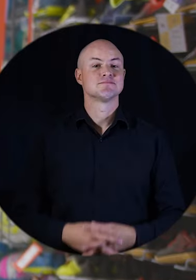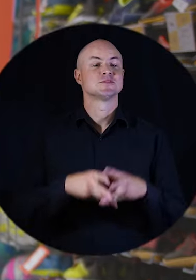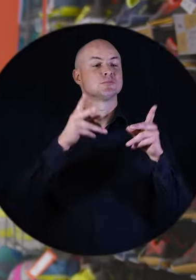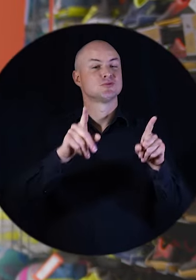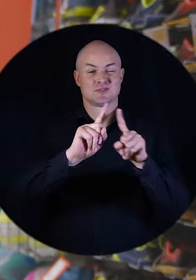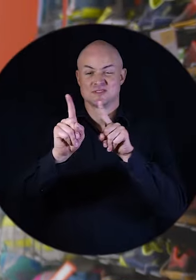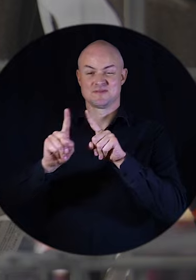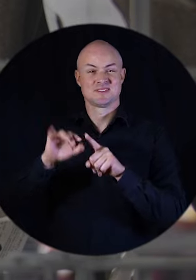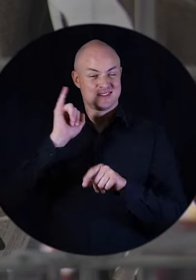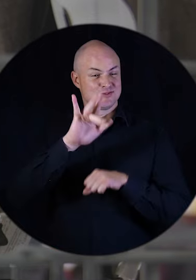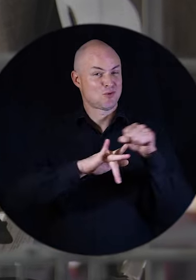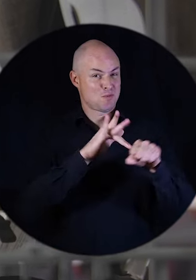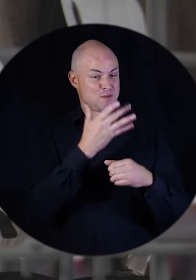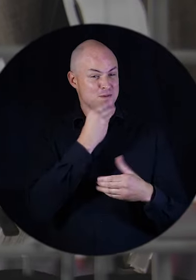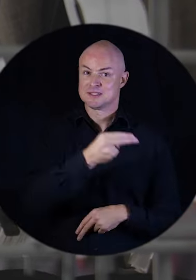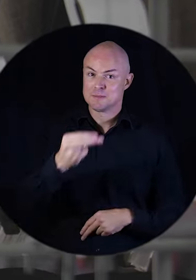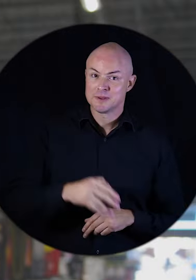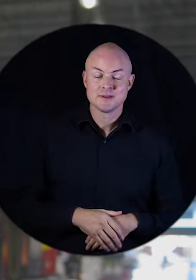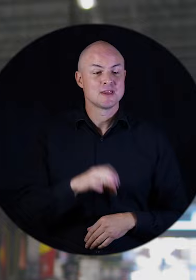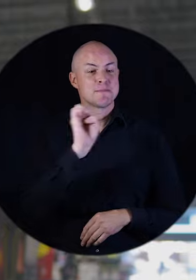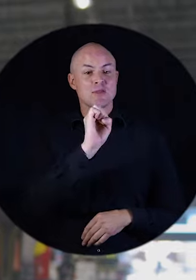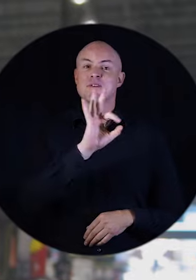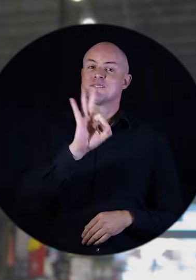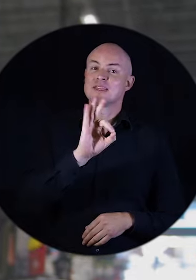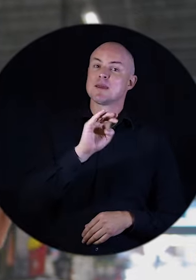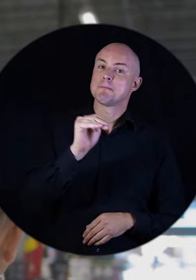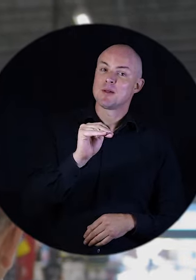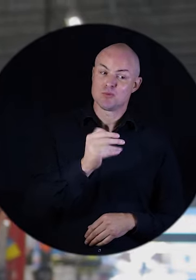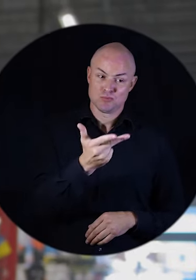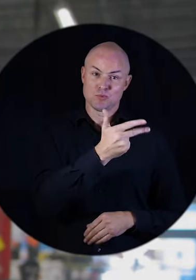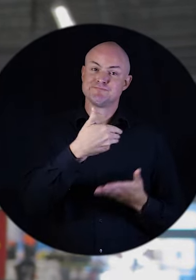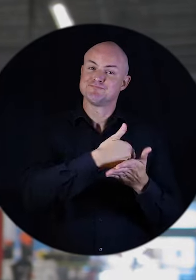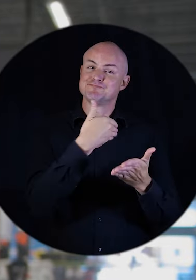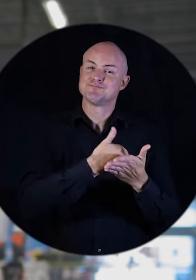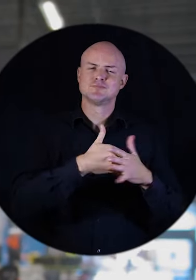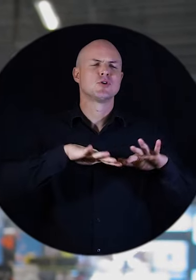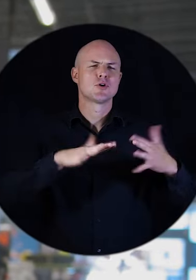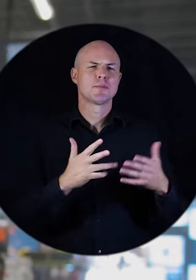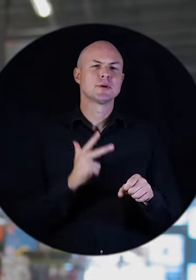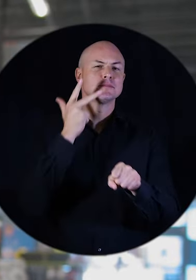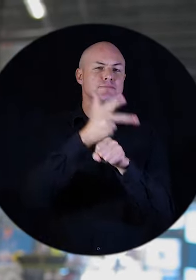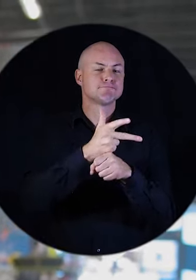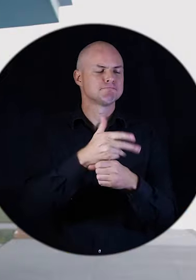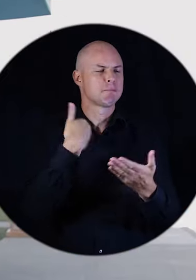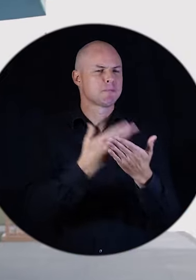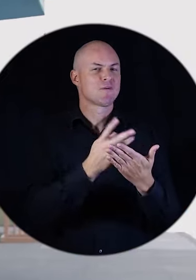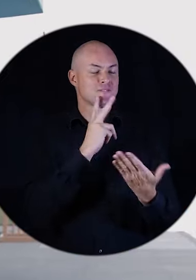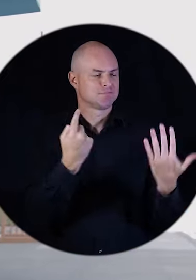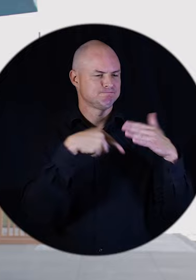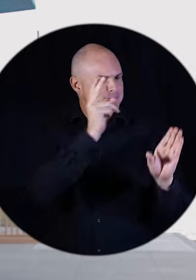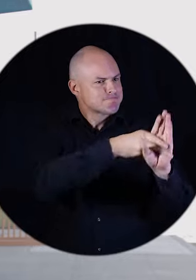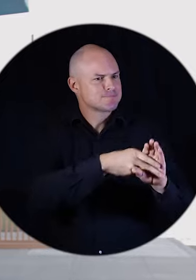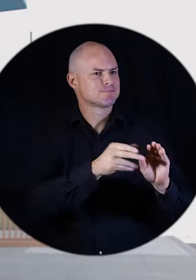Tout le monde est différent. C'est la beauté même de ce monde. Emiliano, Fred et Manon nous racontent comment l'entreprise fait preuve